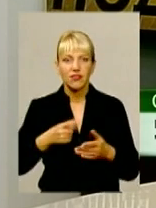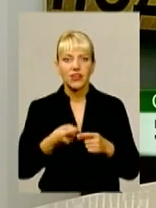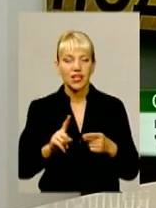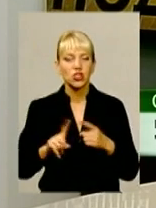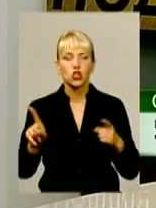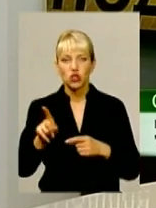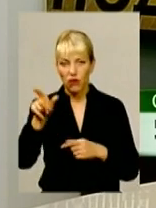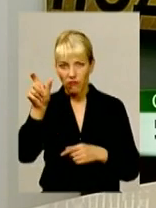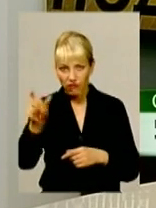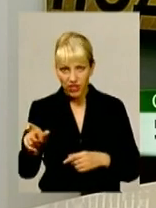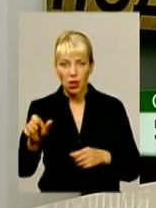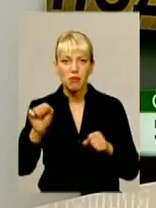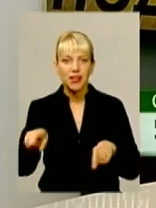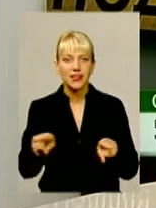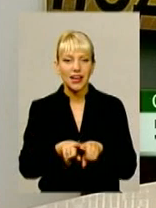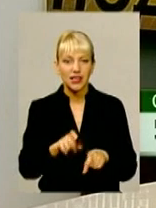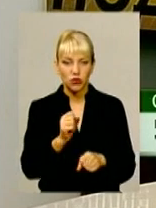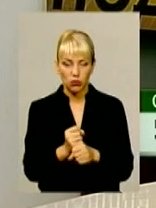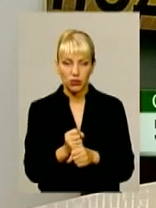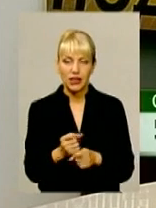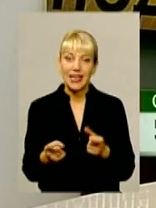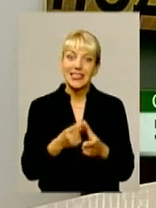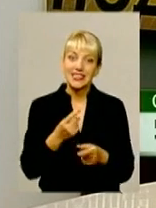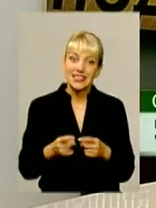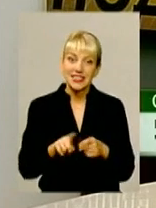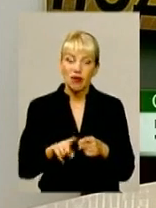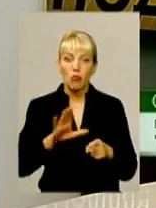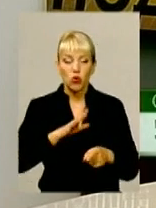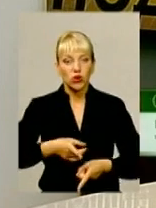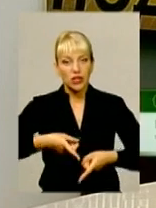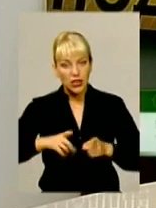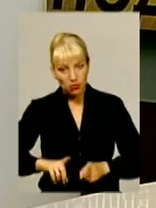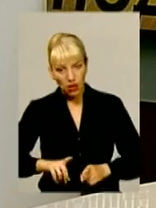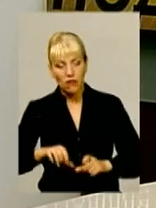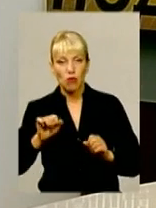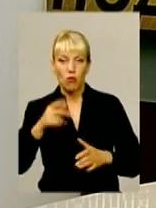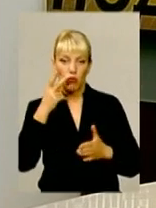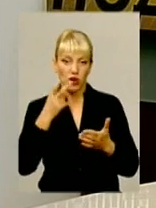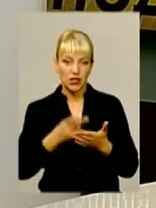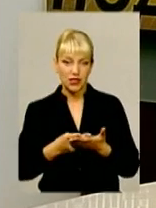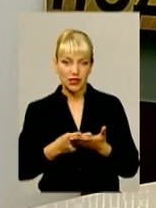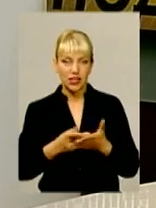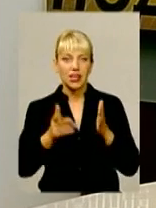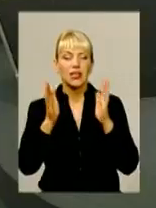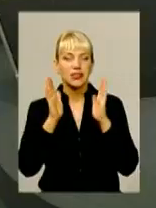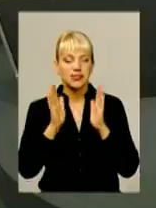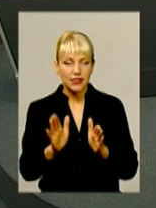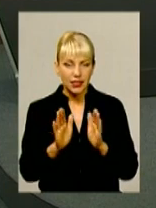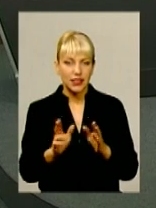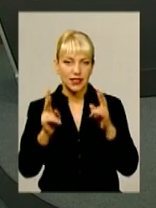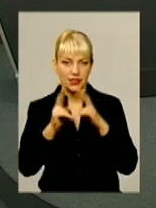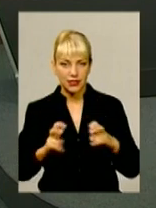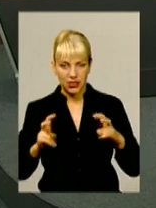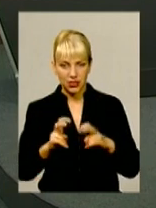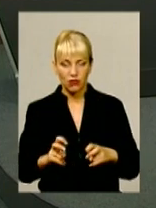Чи було це насправді, безперечно, може показати тільки слідство. Але слідство повинно бути неопереджене. Чи можемо ми